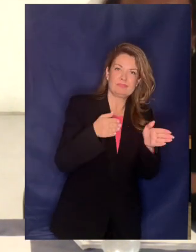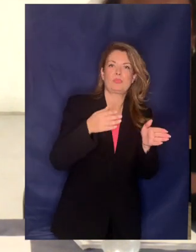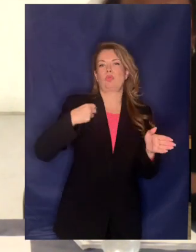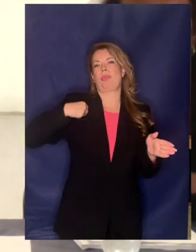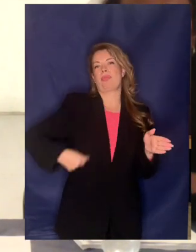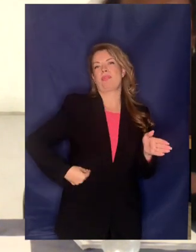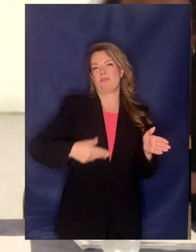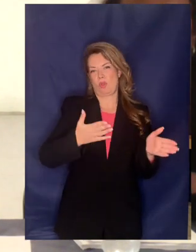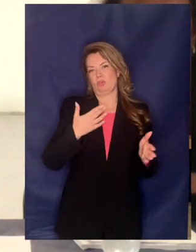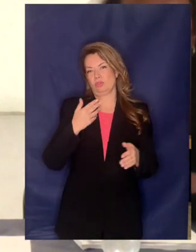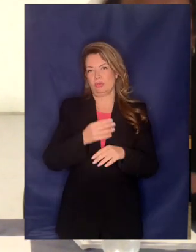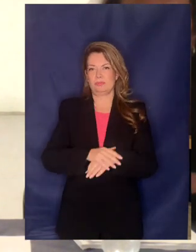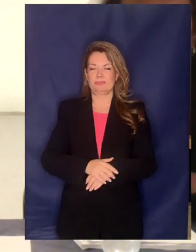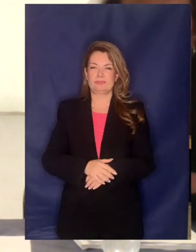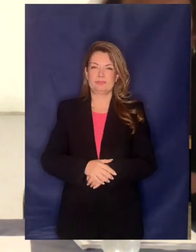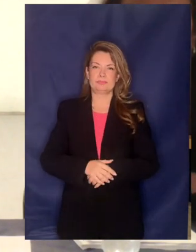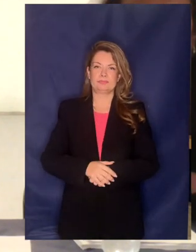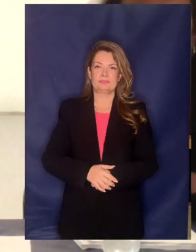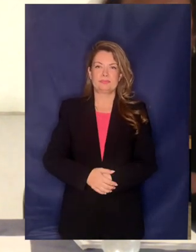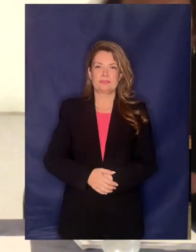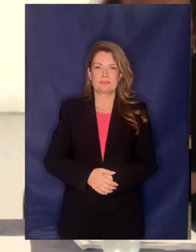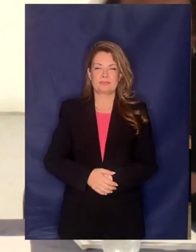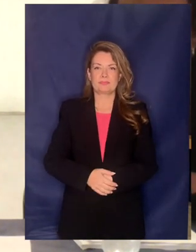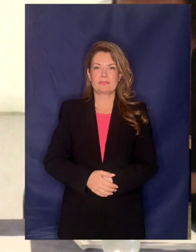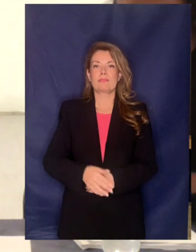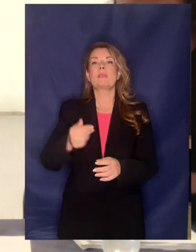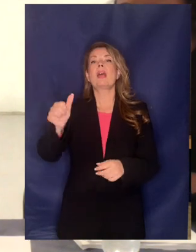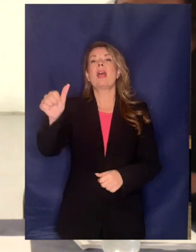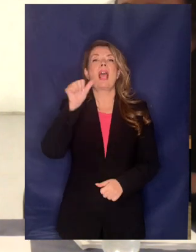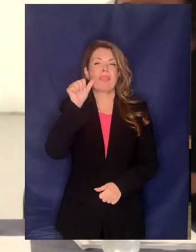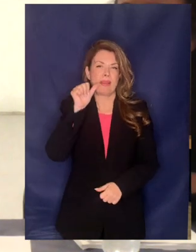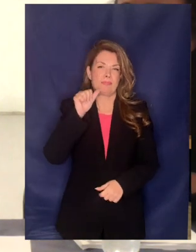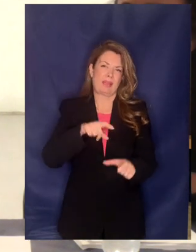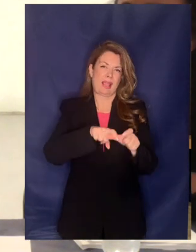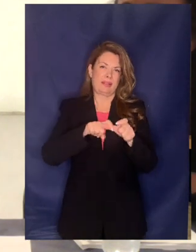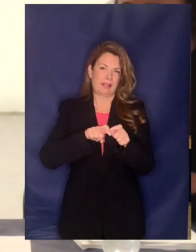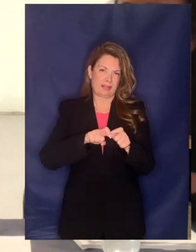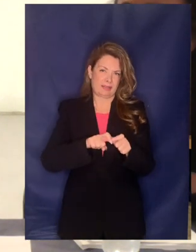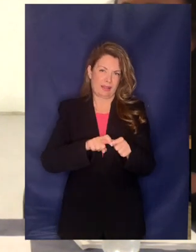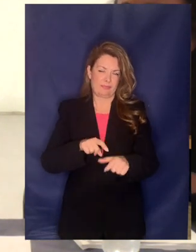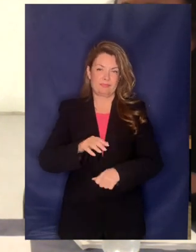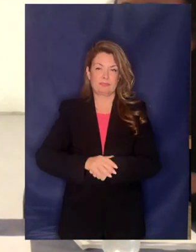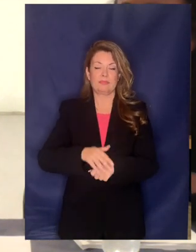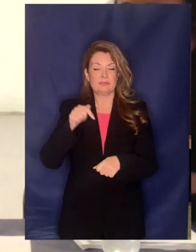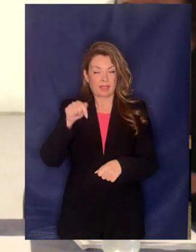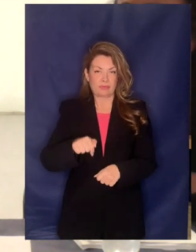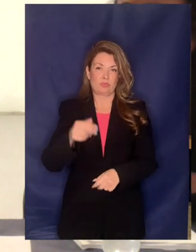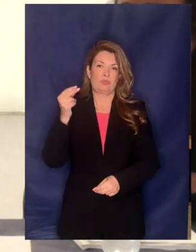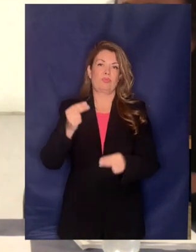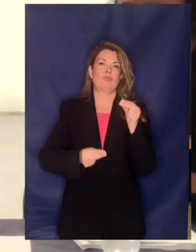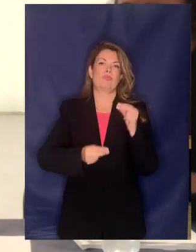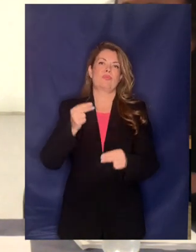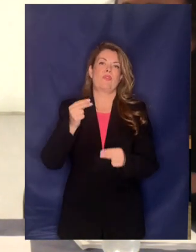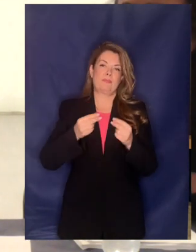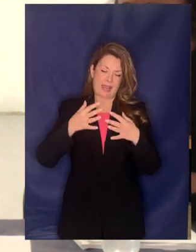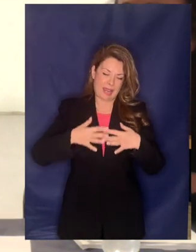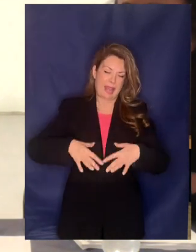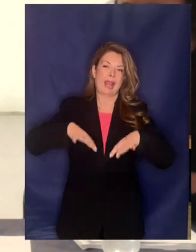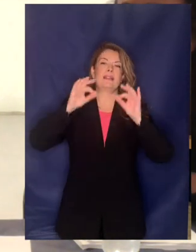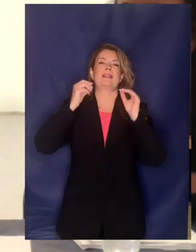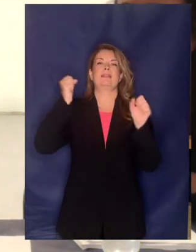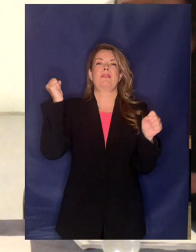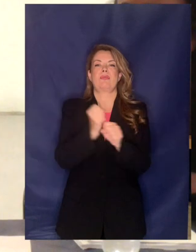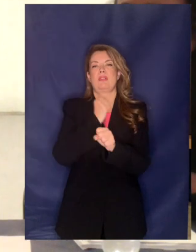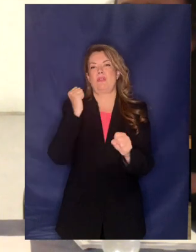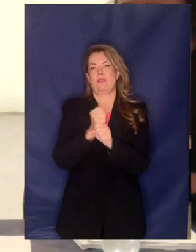σε σχέση με το πρόβλημα ΕΙΔΑΠ και εδώ ξεκινάει ουσιαστικά ο πυρένας της εργασίας και πολύ